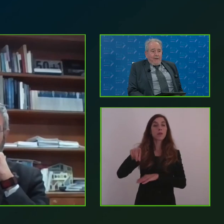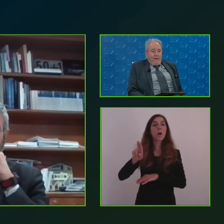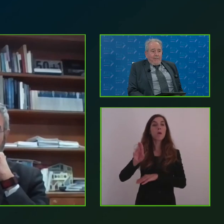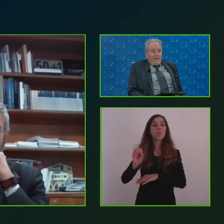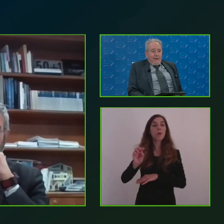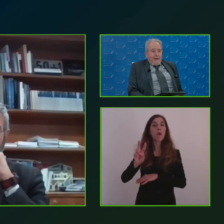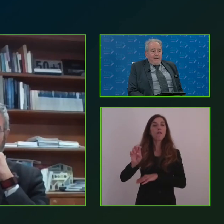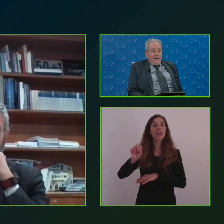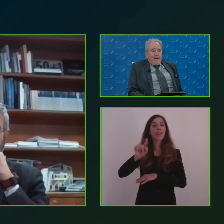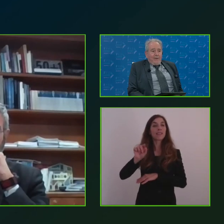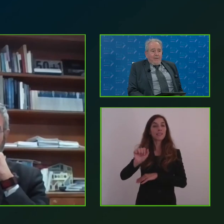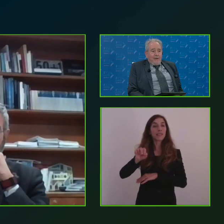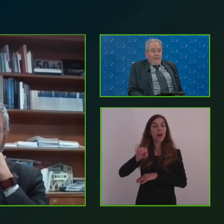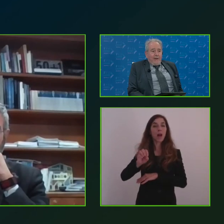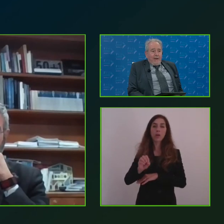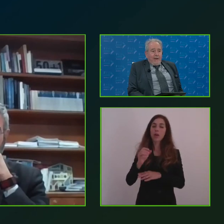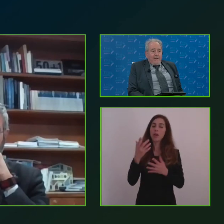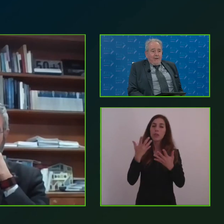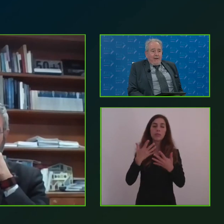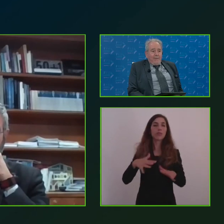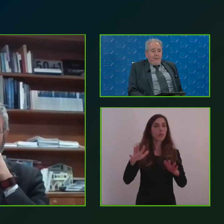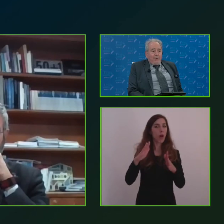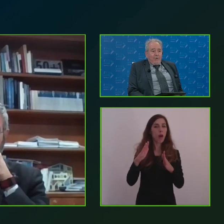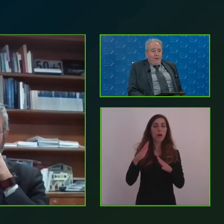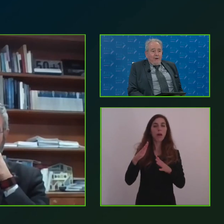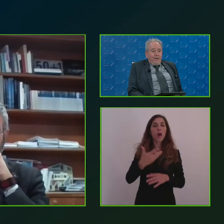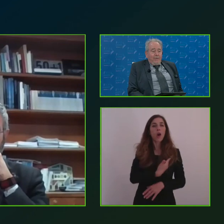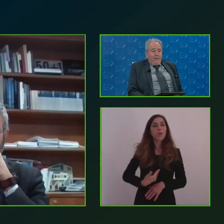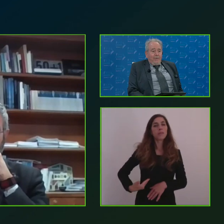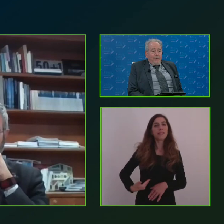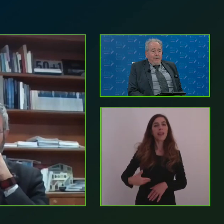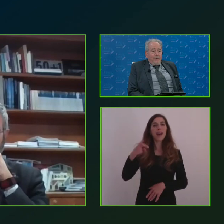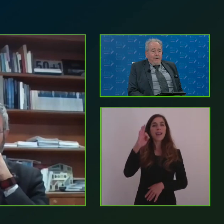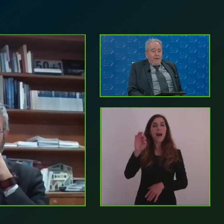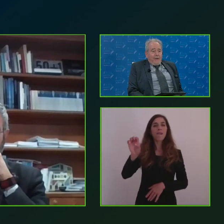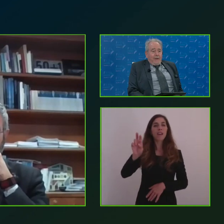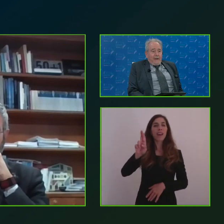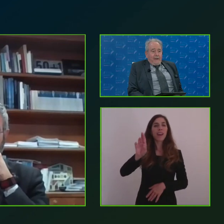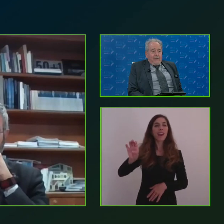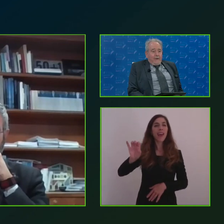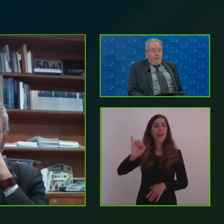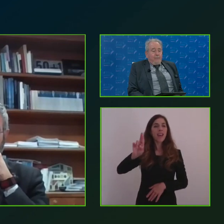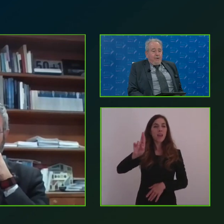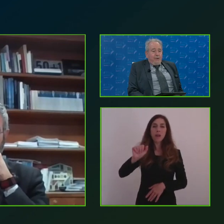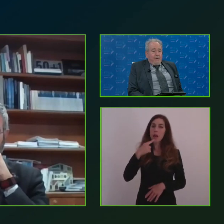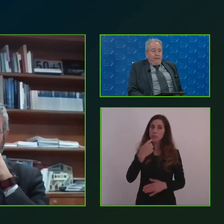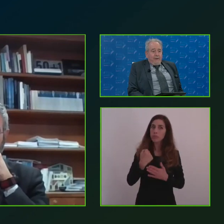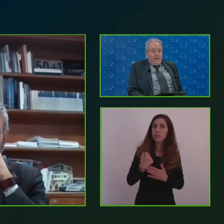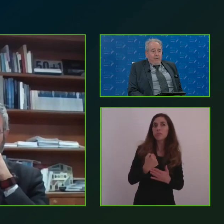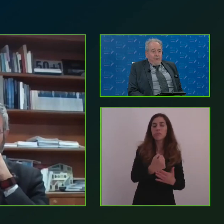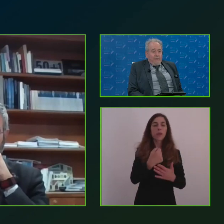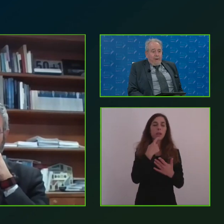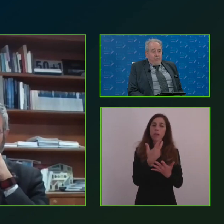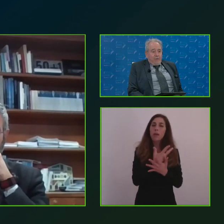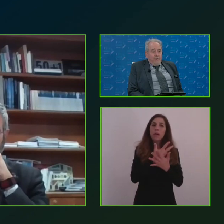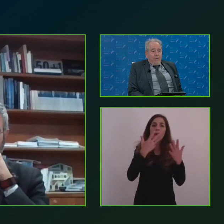dalla Commissaria Ferreira già il primo giorno della nostra manifestazione, che ha detto esplicitamente che